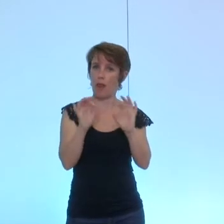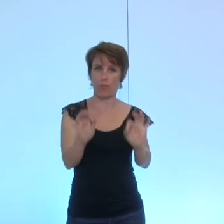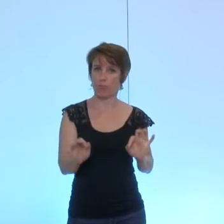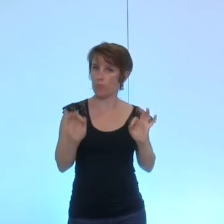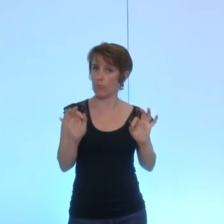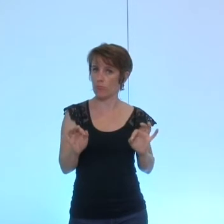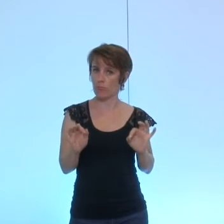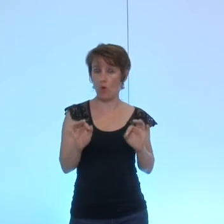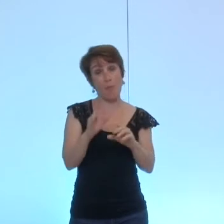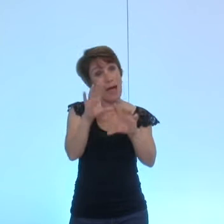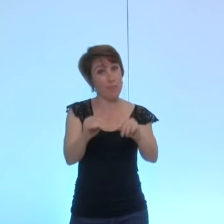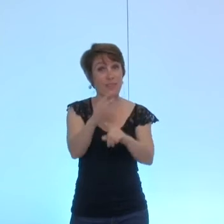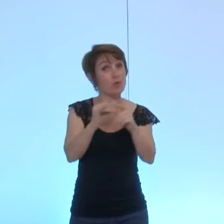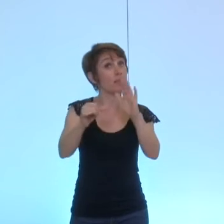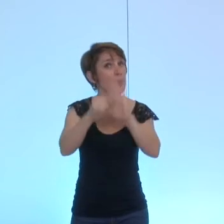principal